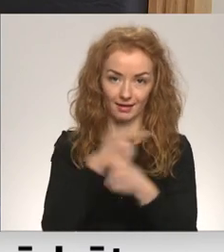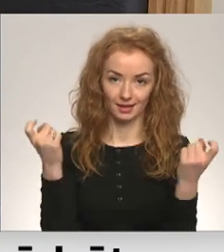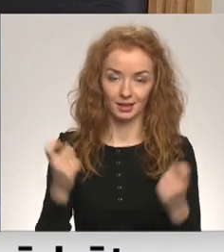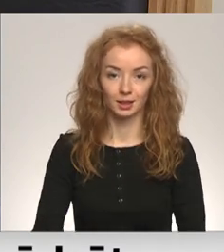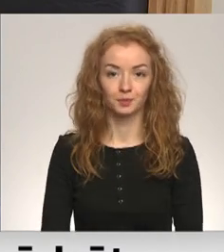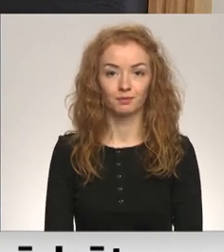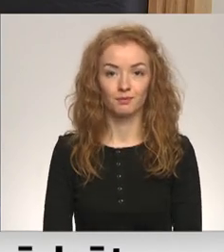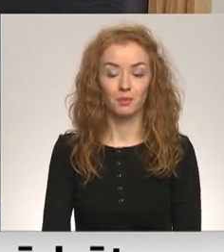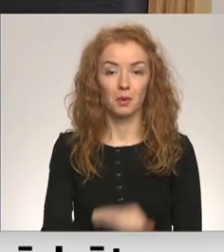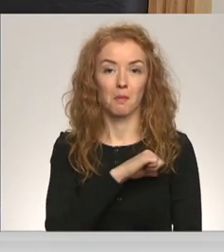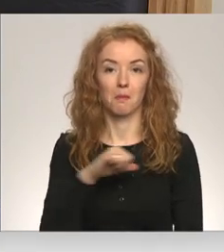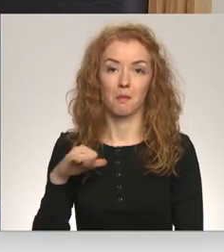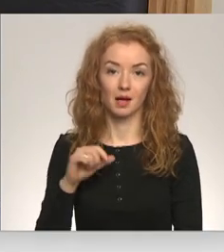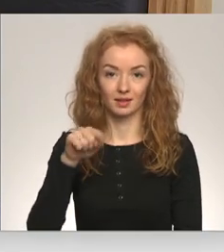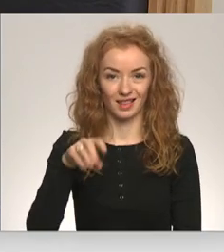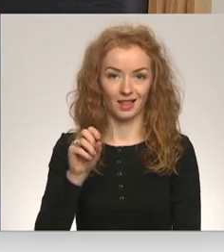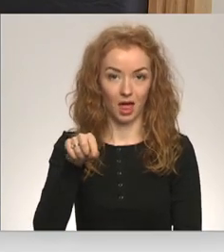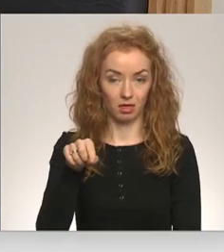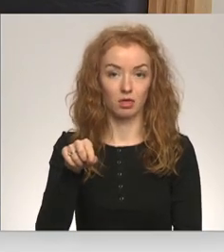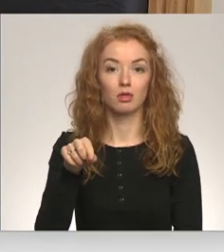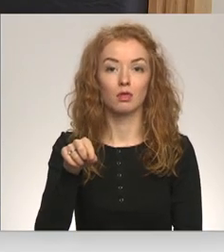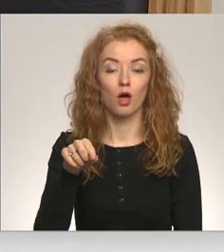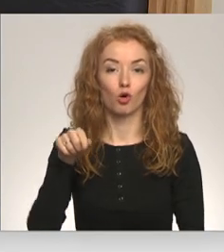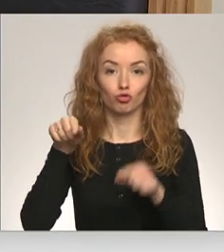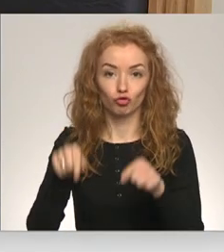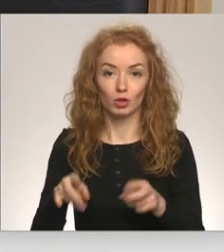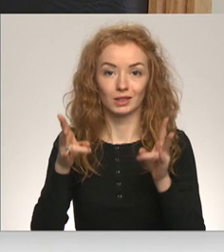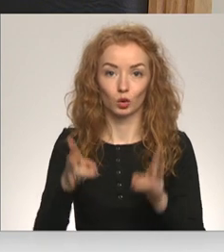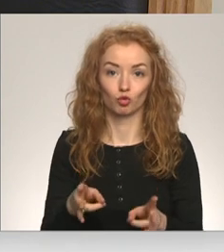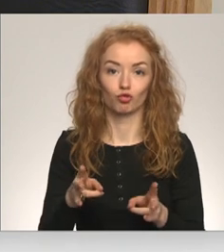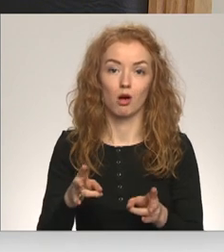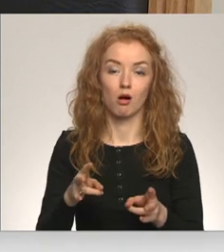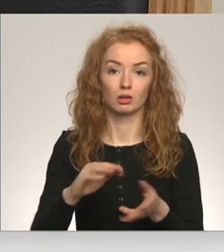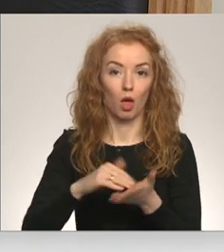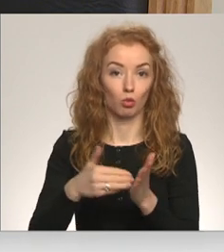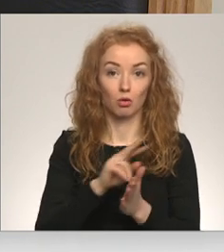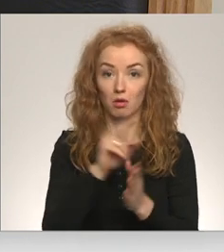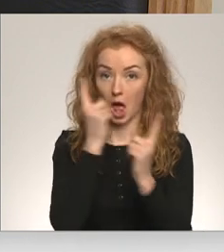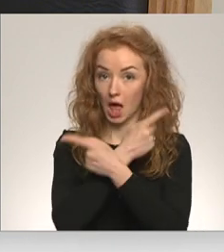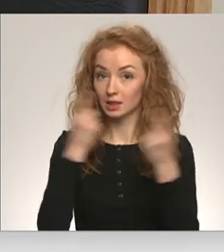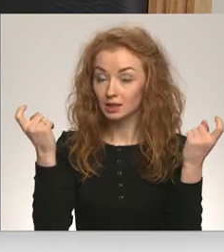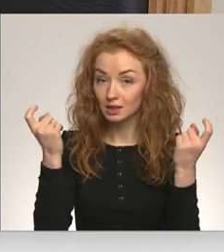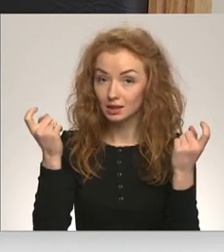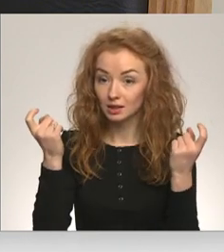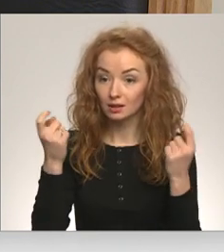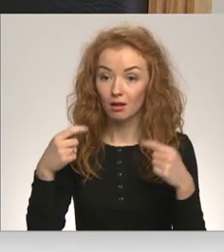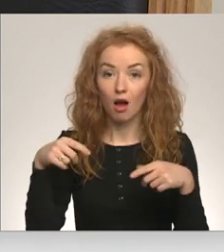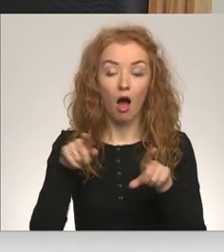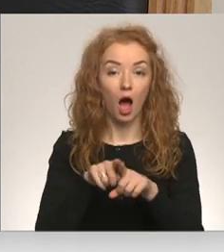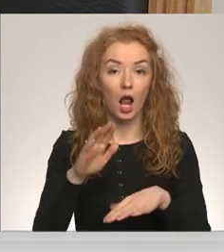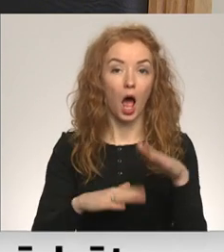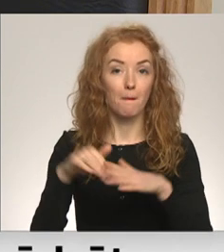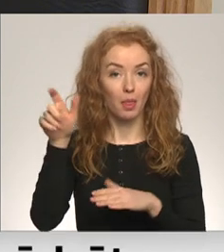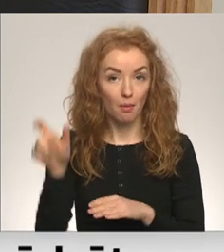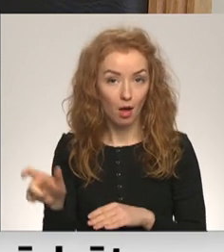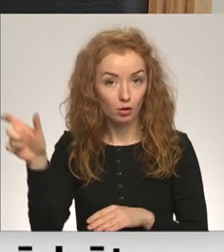Pats labi telekoma TET šo cietušā statusu neatdzina. Arī amatpersonas,